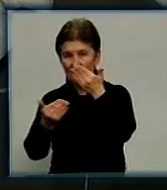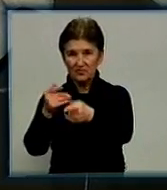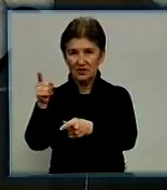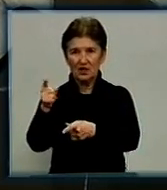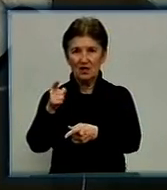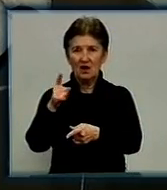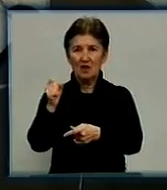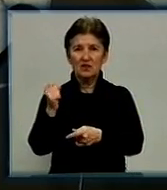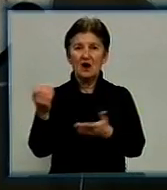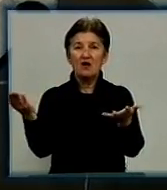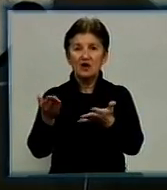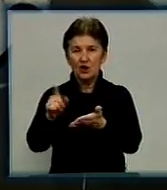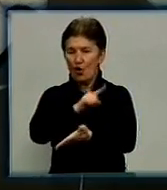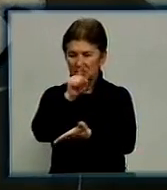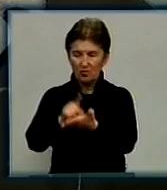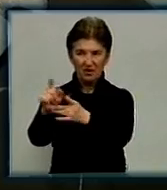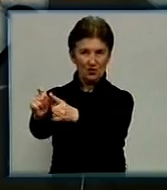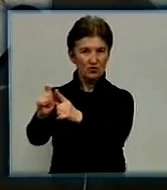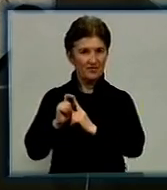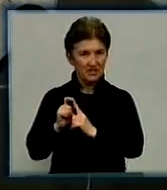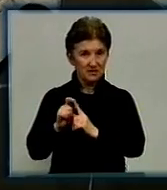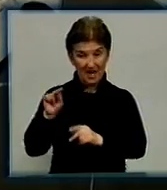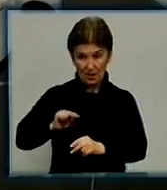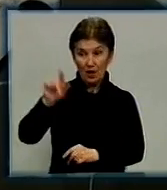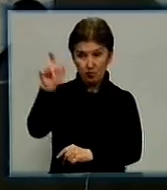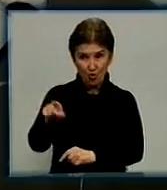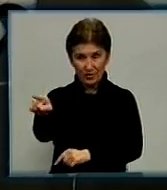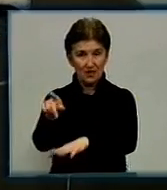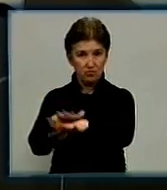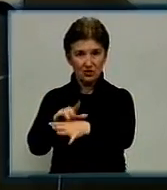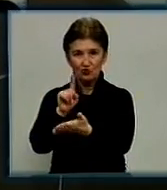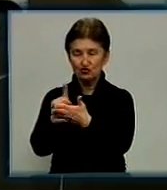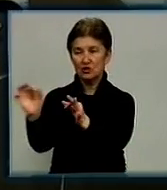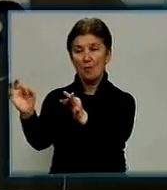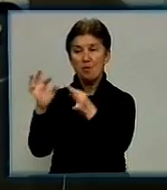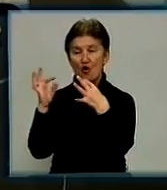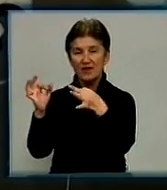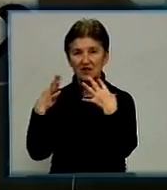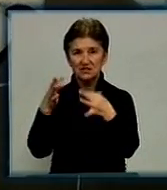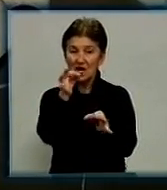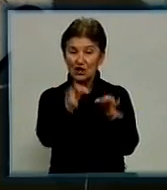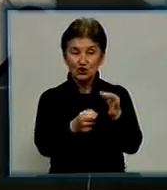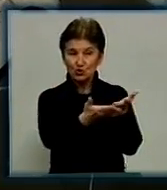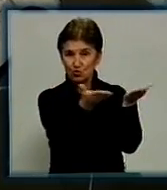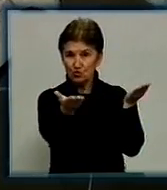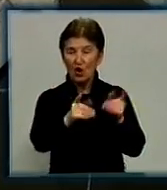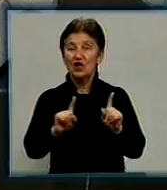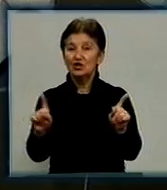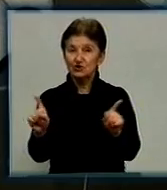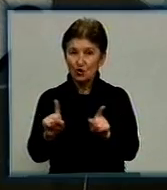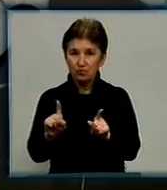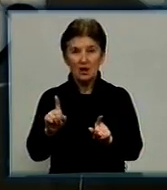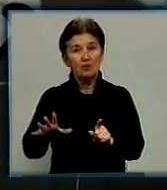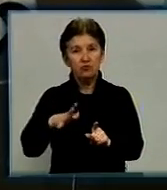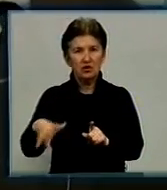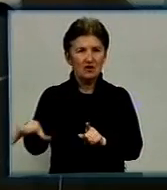відповідача, на які він повинен зобов'язаний відповісти і надати відповідні пояснення на суду для того, щоб було